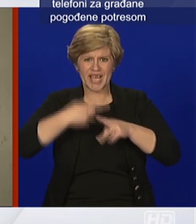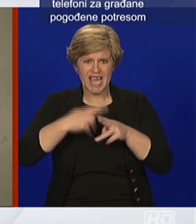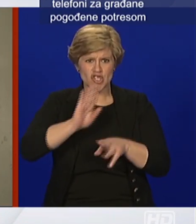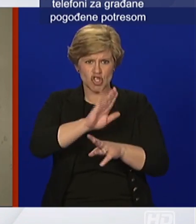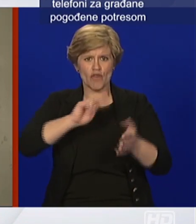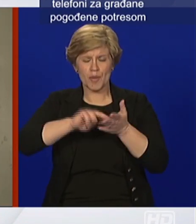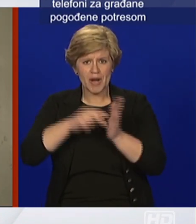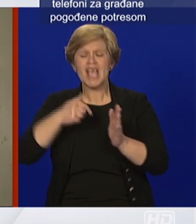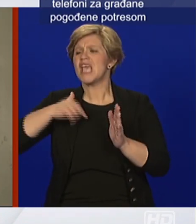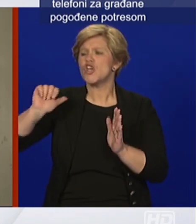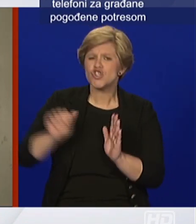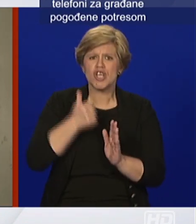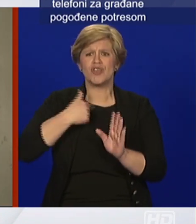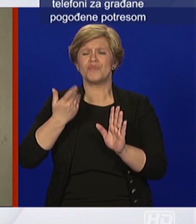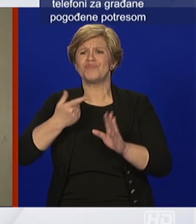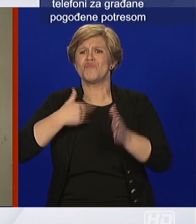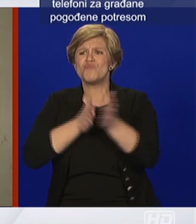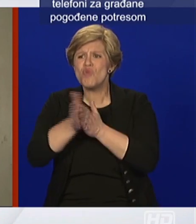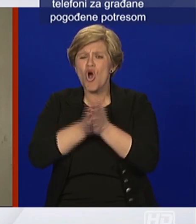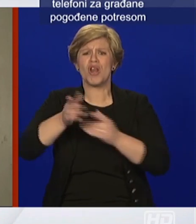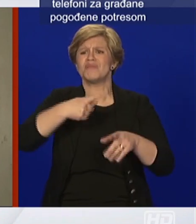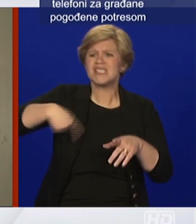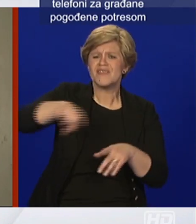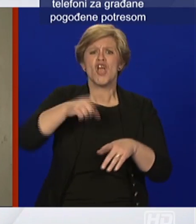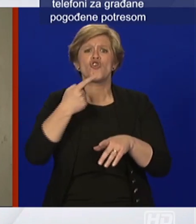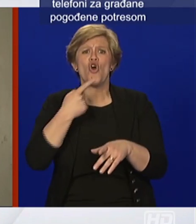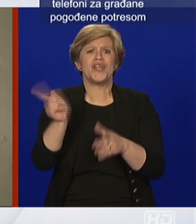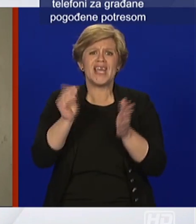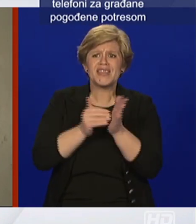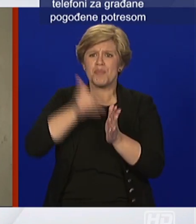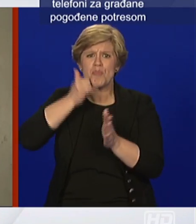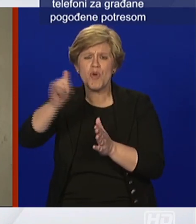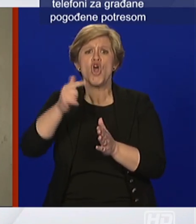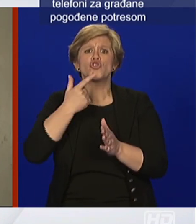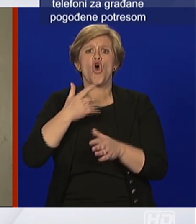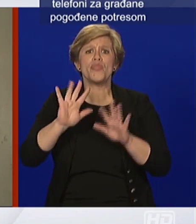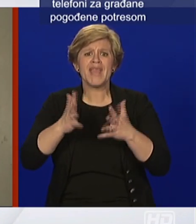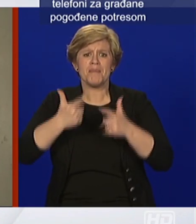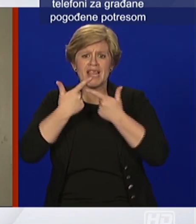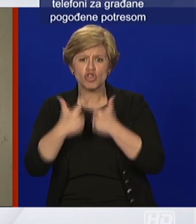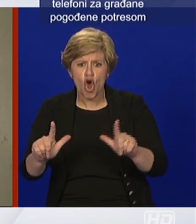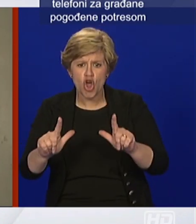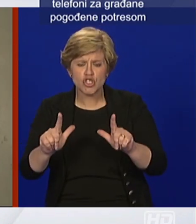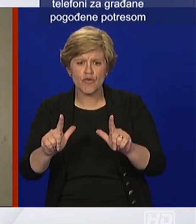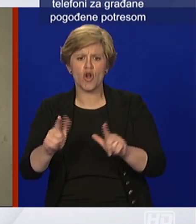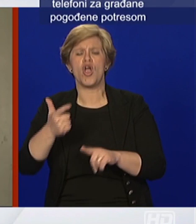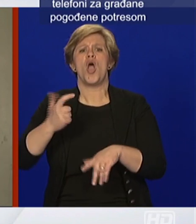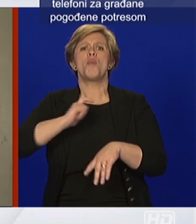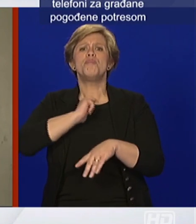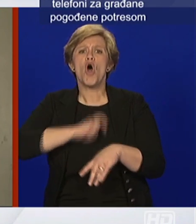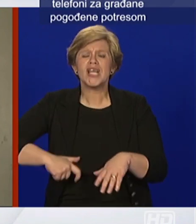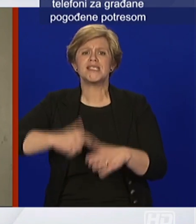koji ne trebaju putovati koji nemaju propusnice i policija je dobila striktne